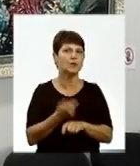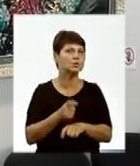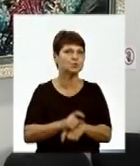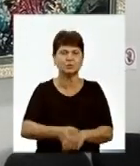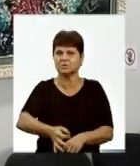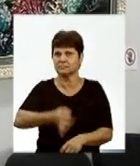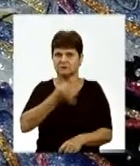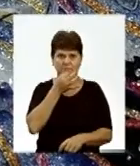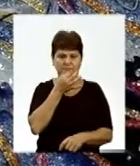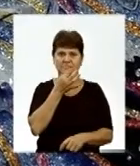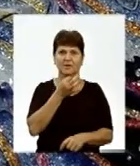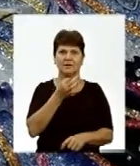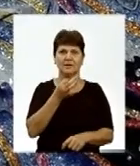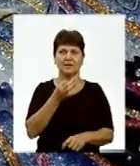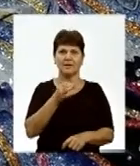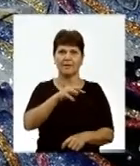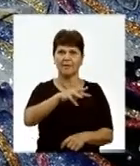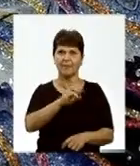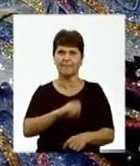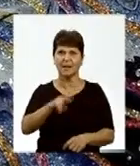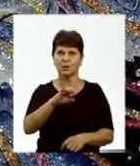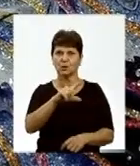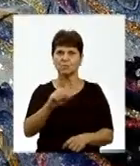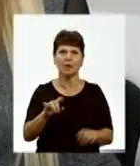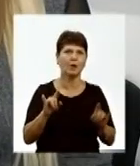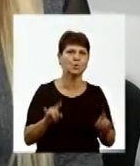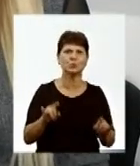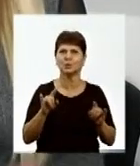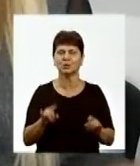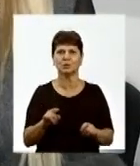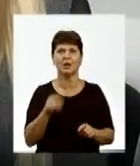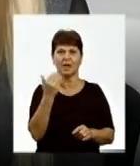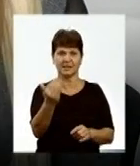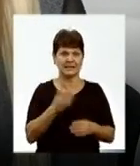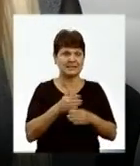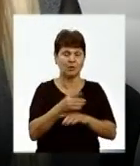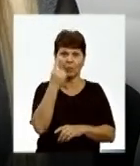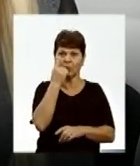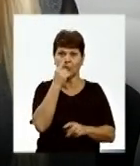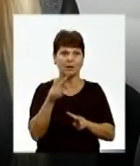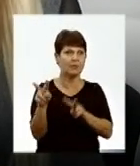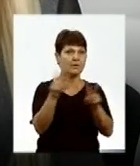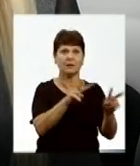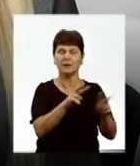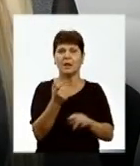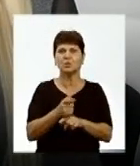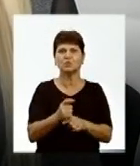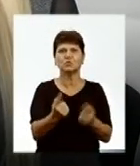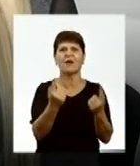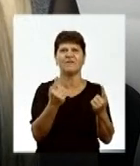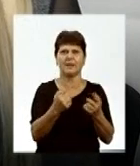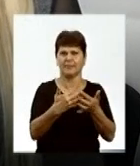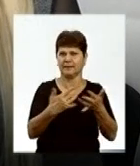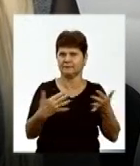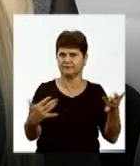сподобалося, вигляді Медуз, там, круто-круто дуже. Ти заходиш, а в тебе просто очі розбігаються, тому що дуже великий асортимент